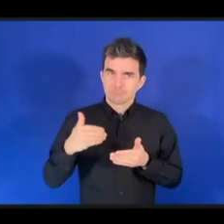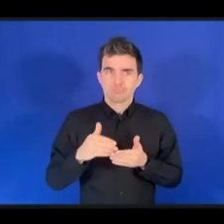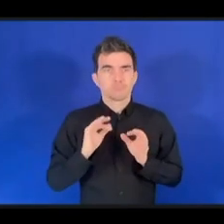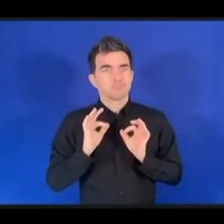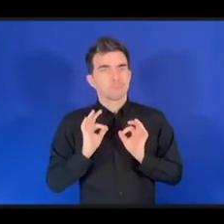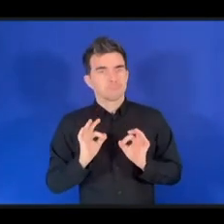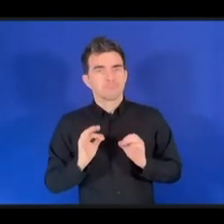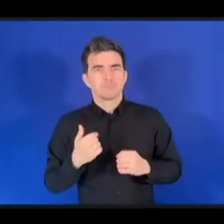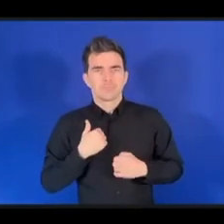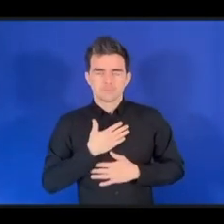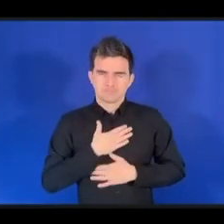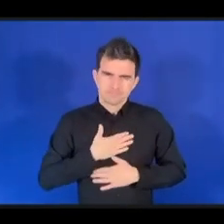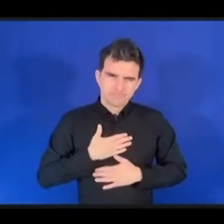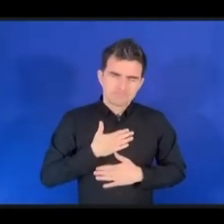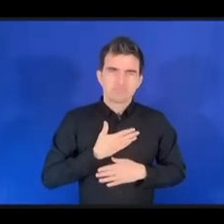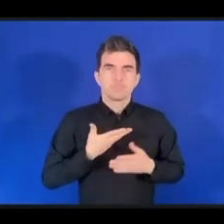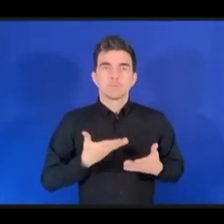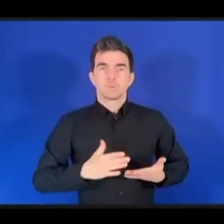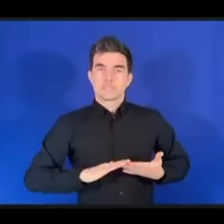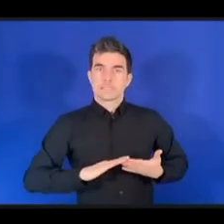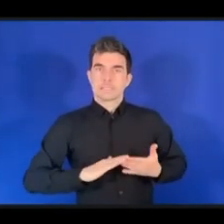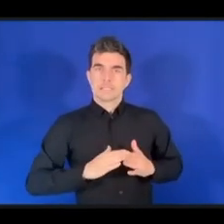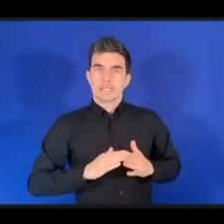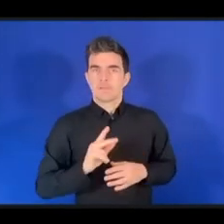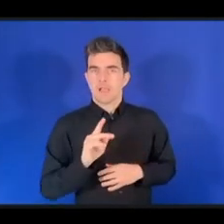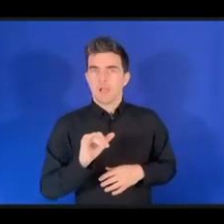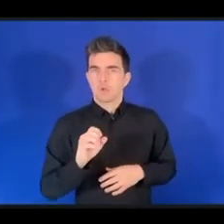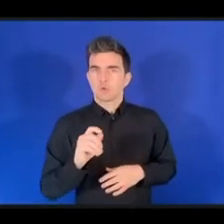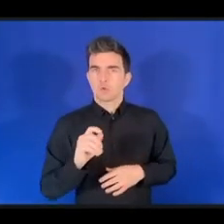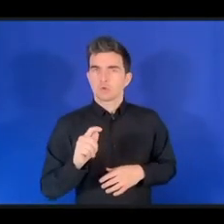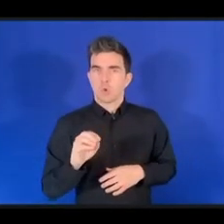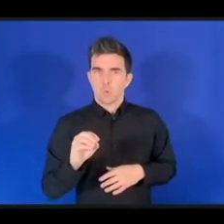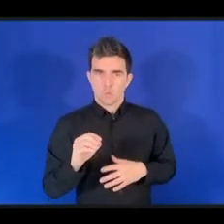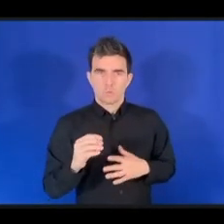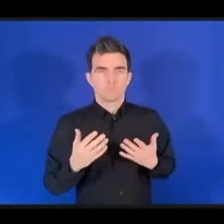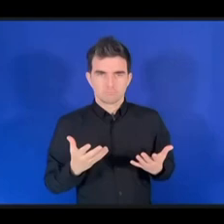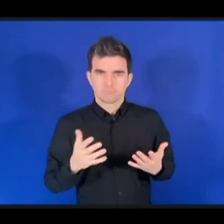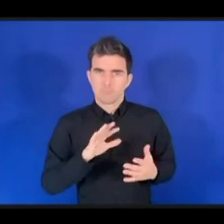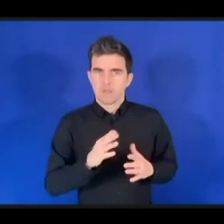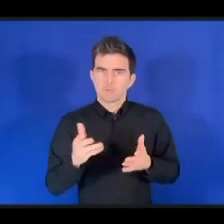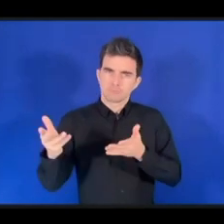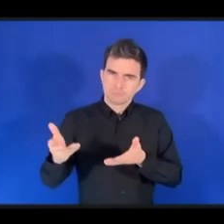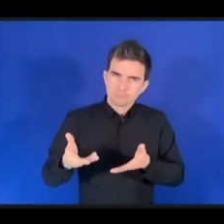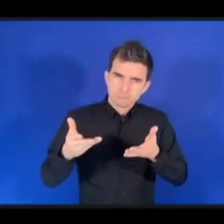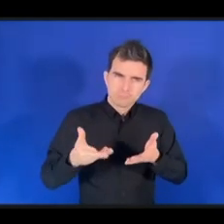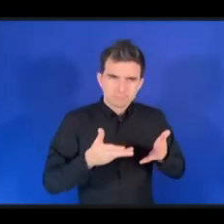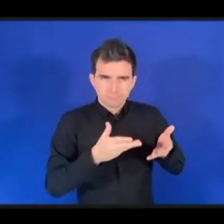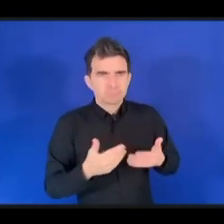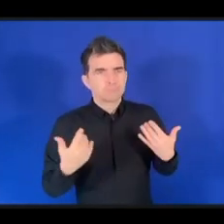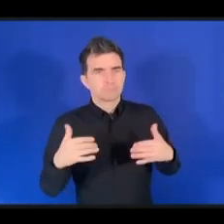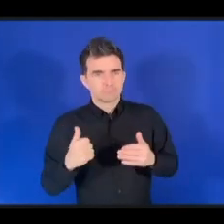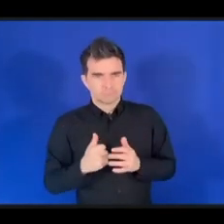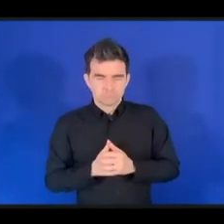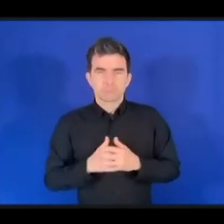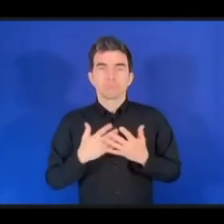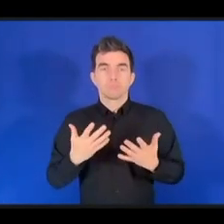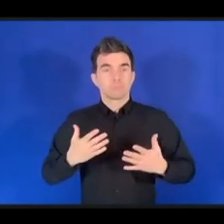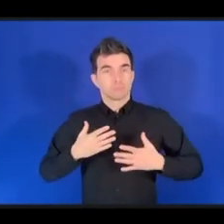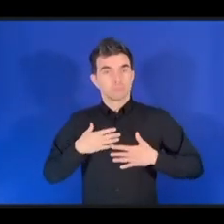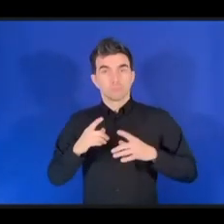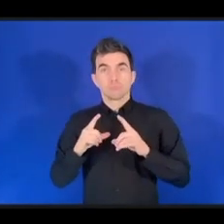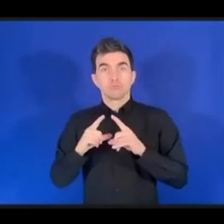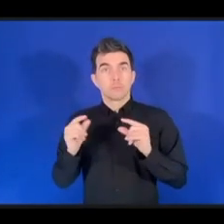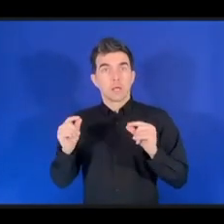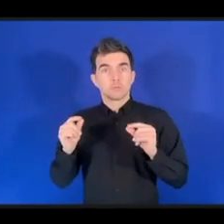гостеприимство. От имени правительства, принимающей стороны, правительства Японии, хотел бы выразить